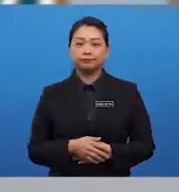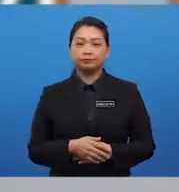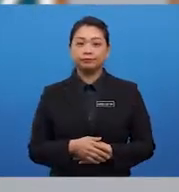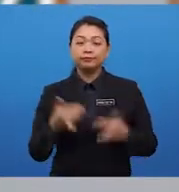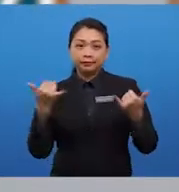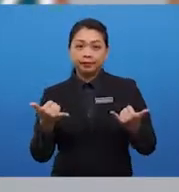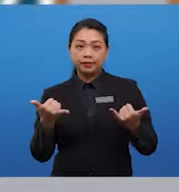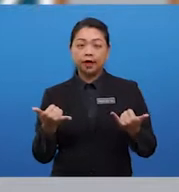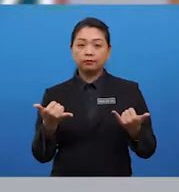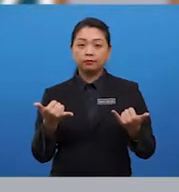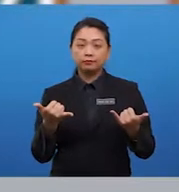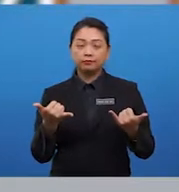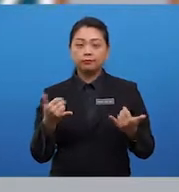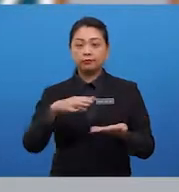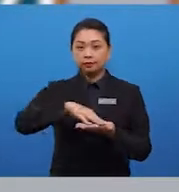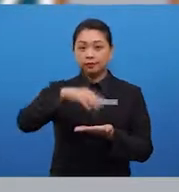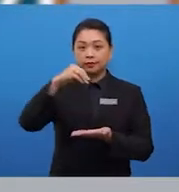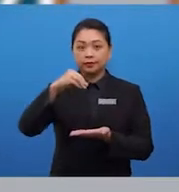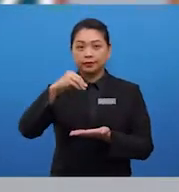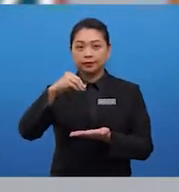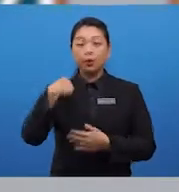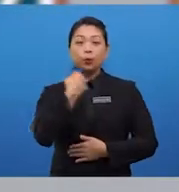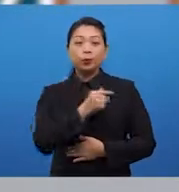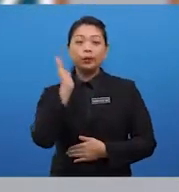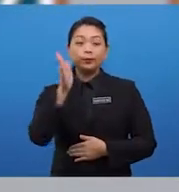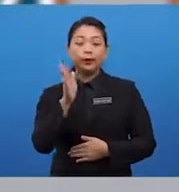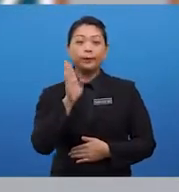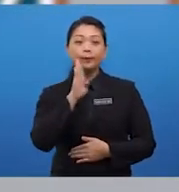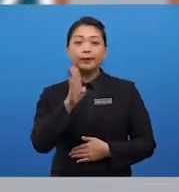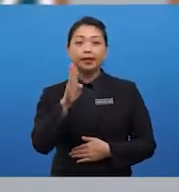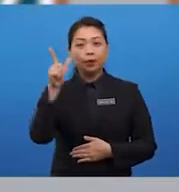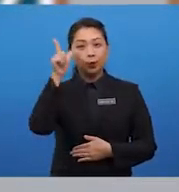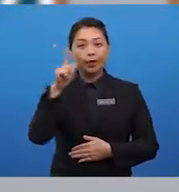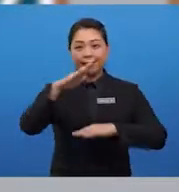hari ini, kita akan mencari kemahiran